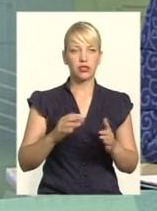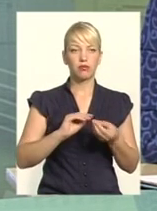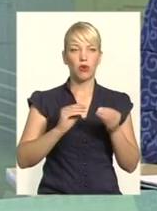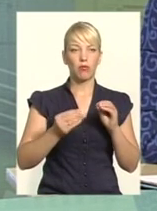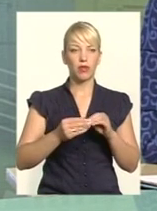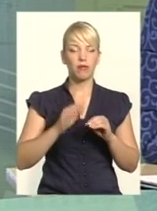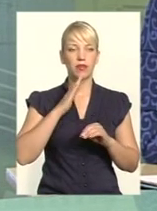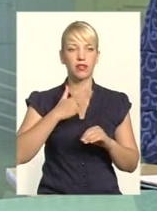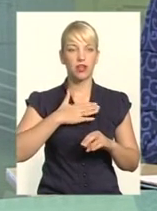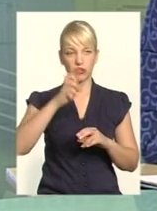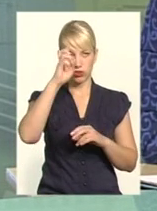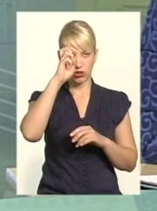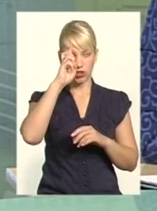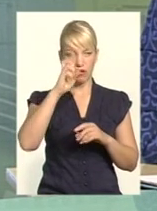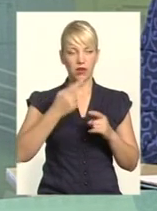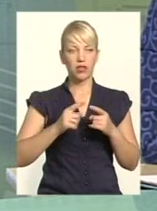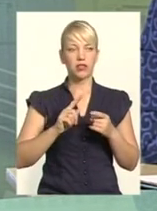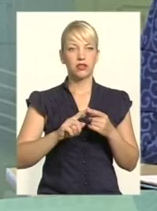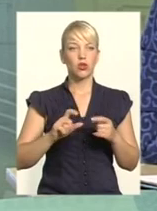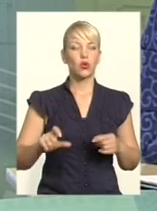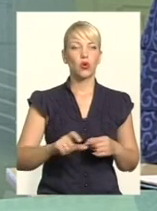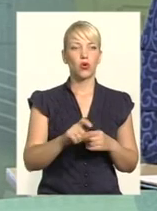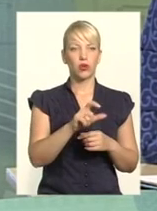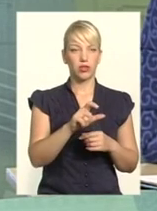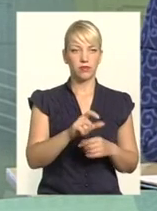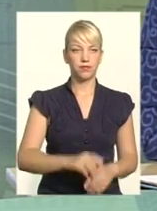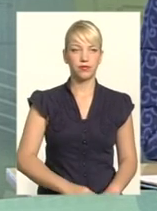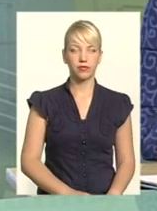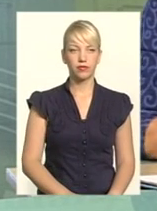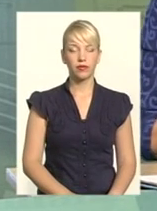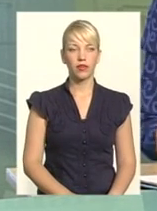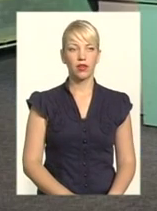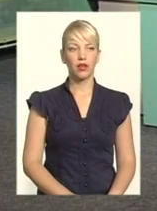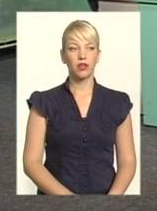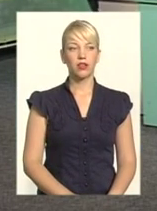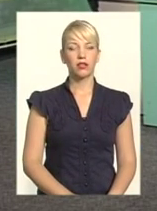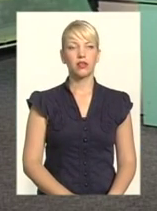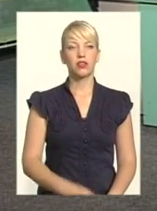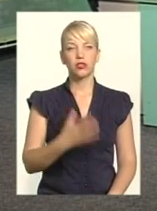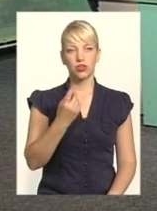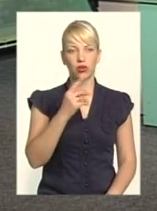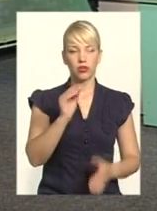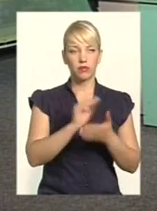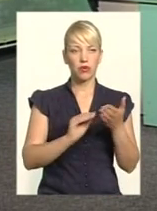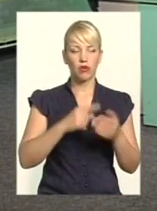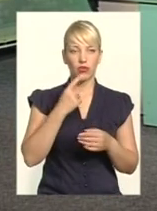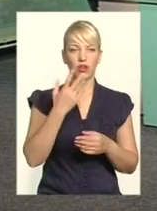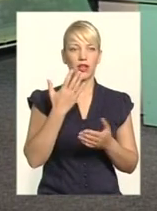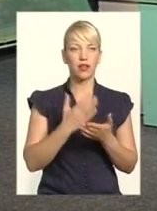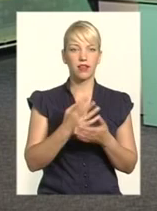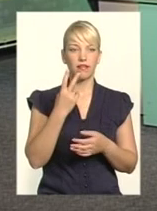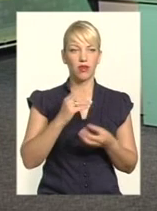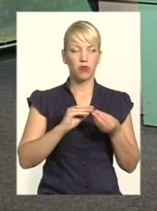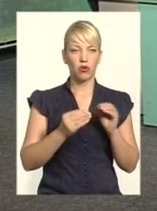нашої держави – про дороги. Ще Класик сказав, що в нас є дві проблеми – дурні і